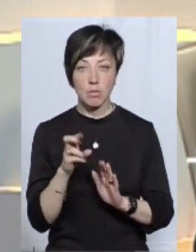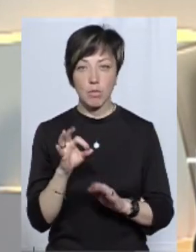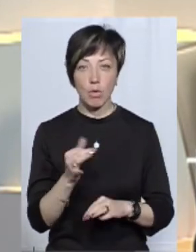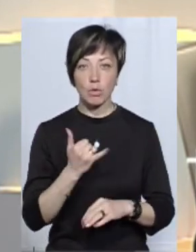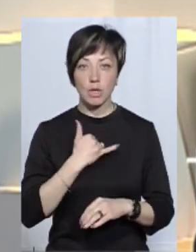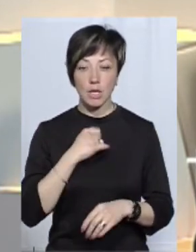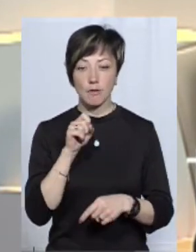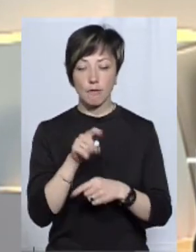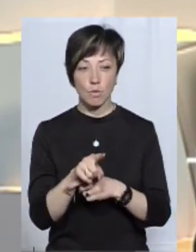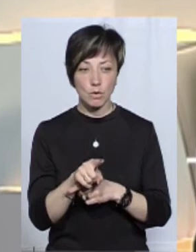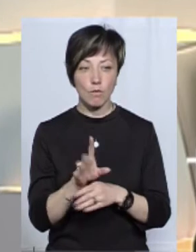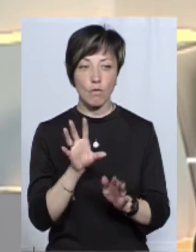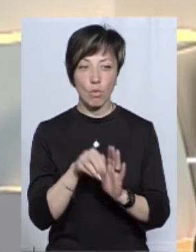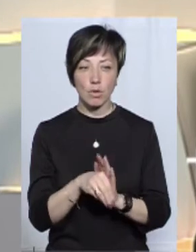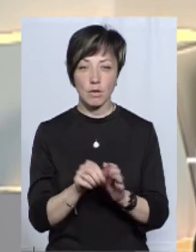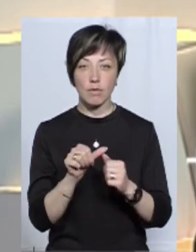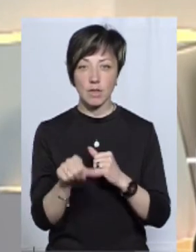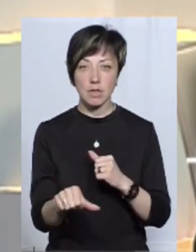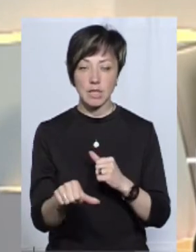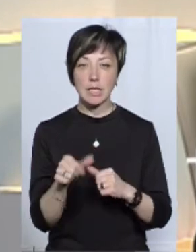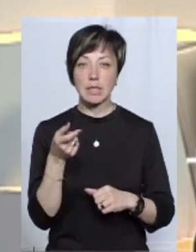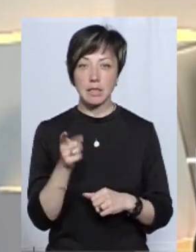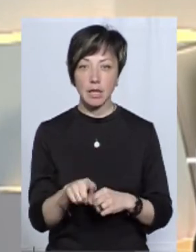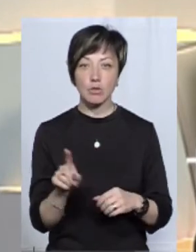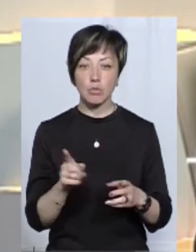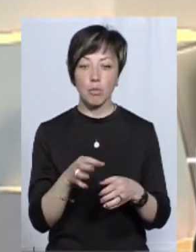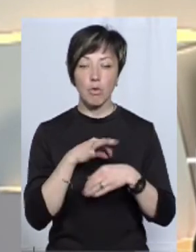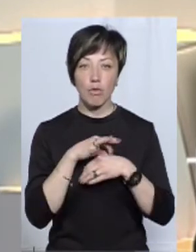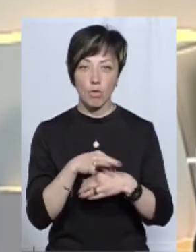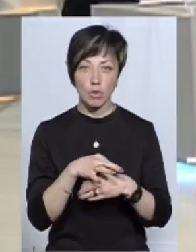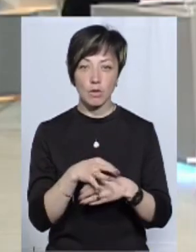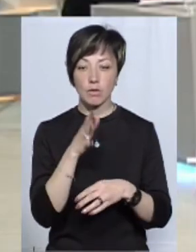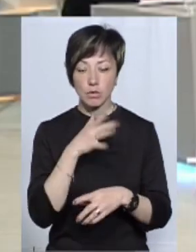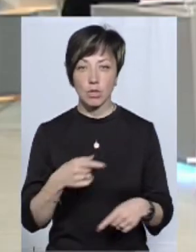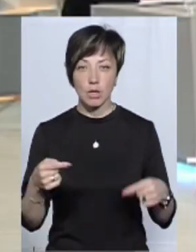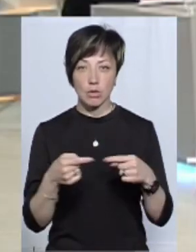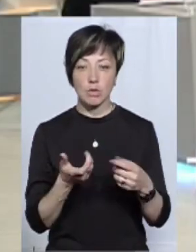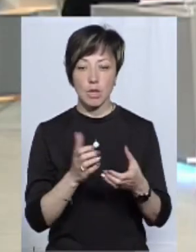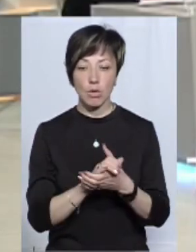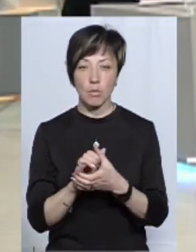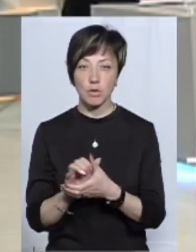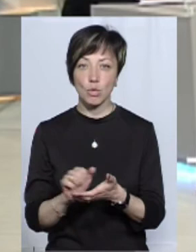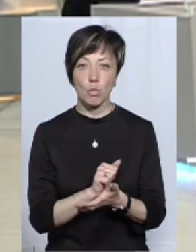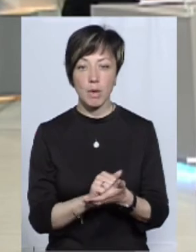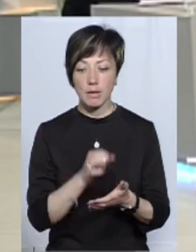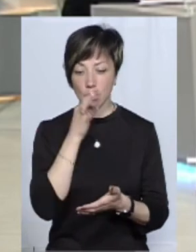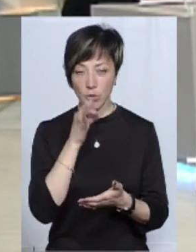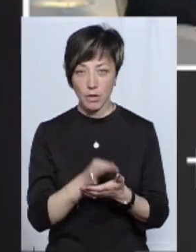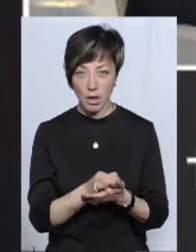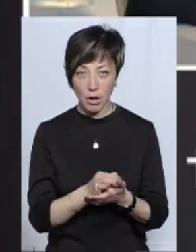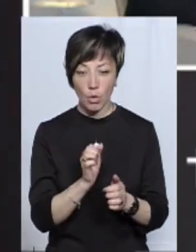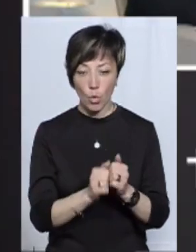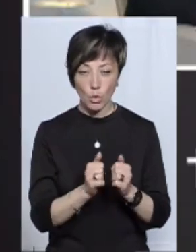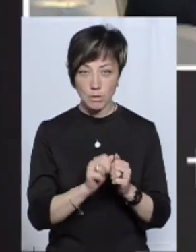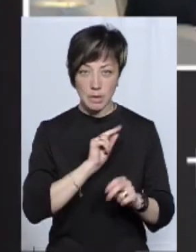в наші функції входить виключно тільки те, щоб ми проводили вчасно ознайомлення з тими документами, за які відповідає